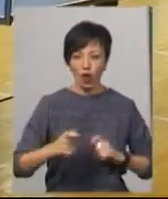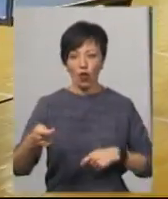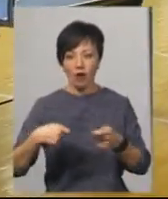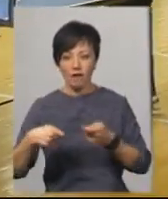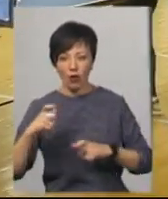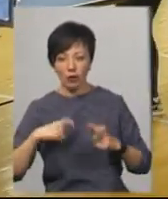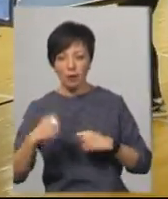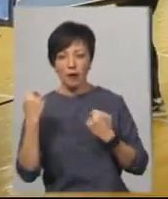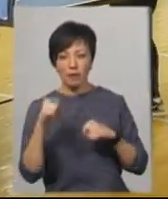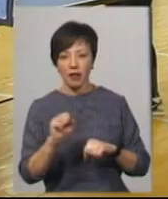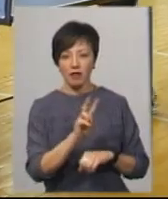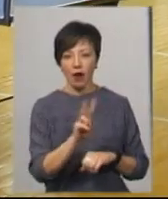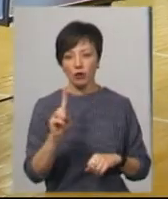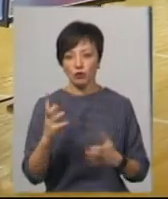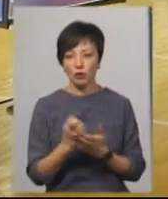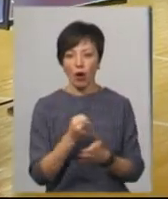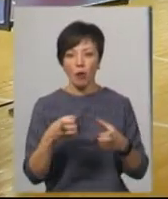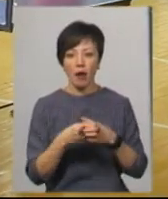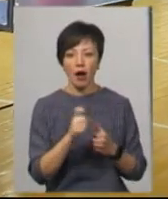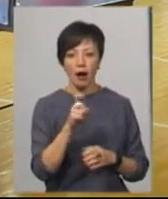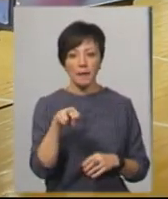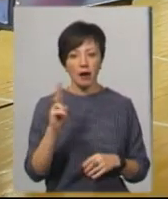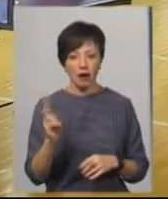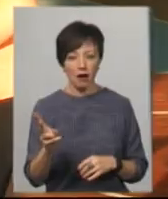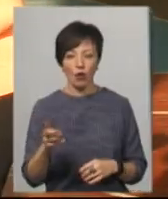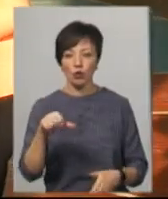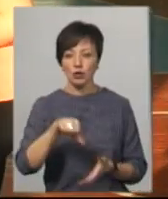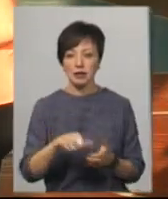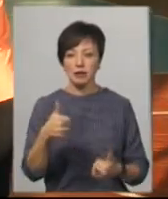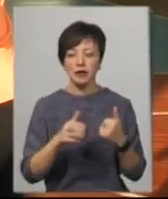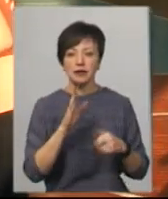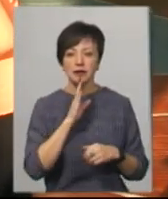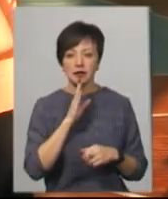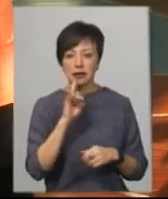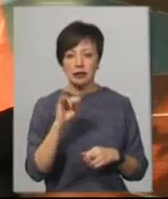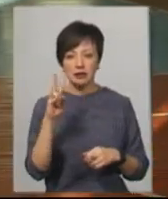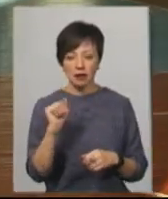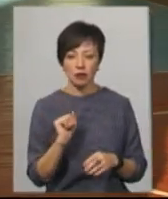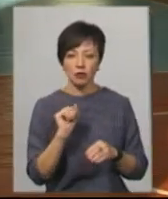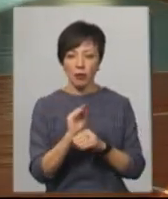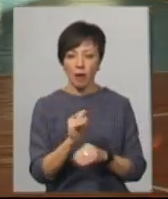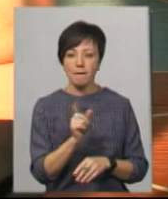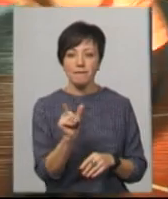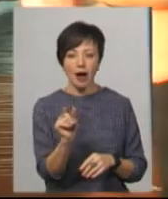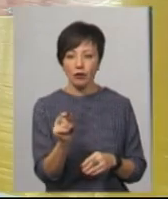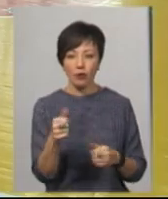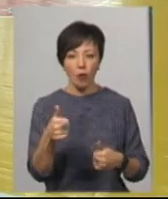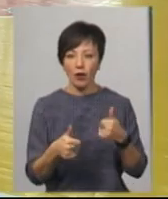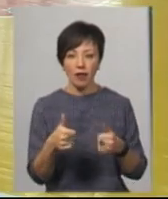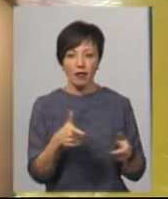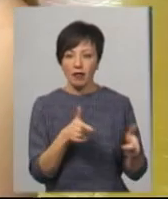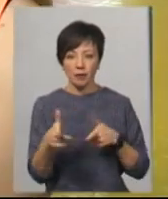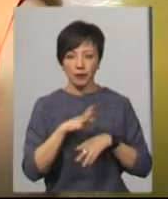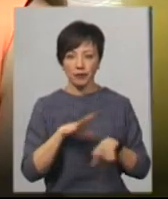коледжу перемоги за рахунком 2-1 збуває команда ХПК. Учасниця ЗМА Ніна Богдан каже, до парного поєдинку не були готові. Мені